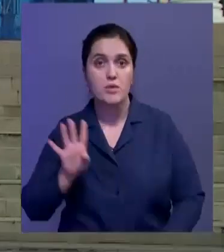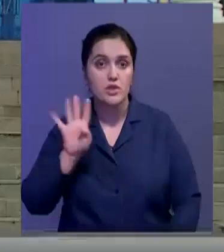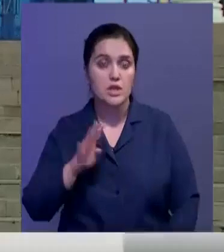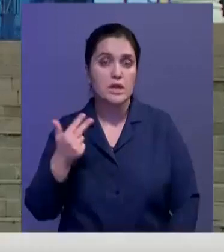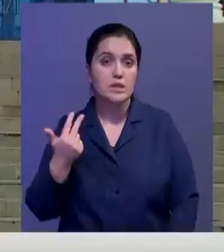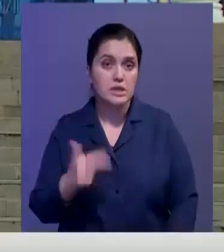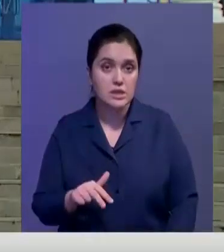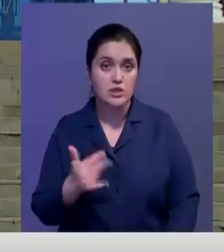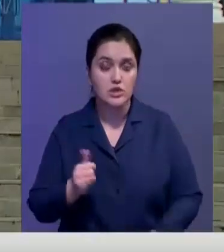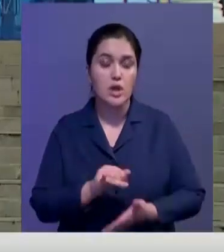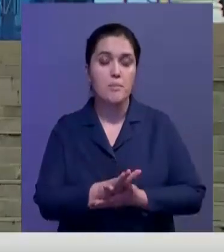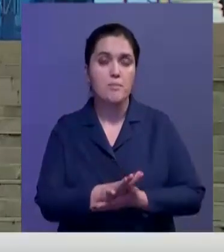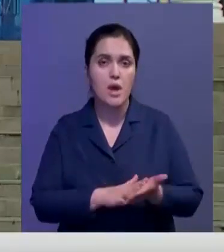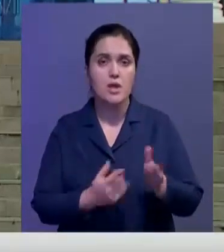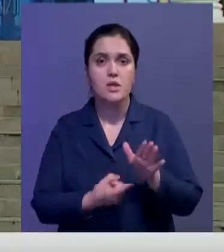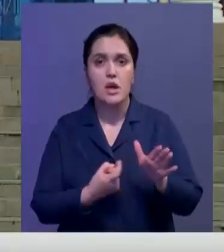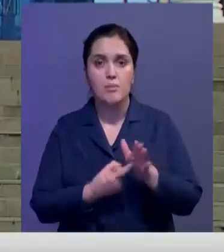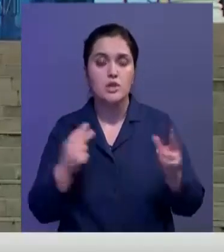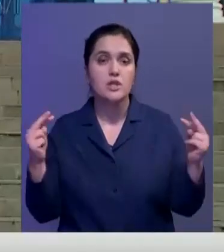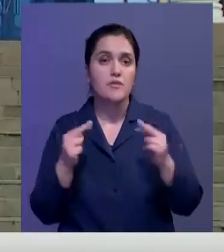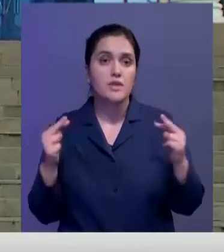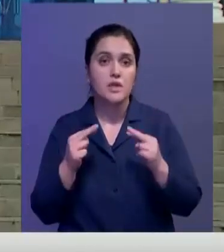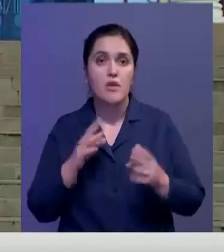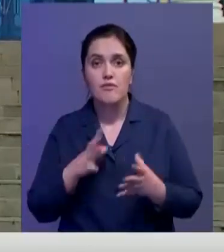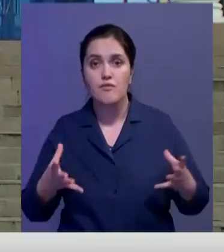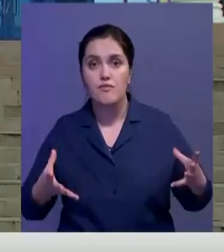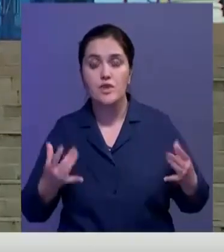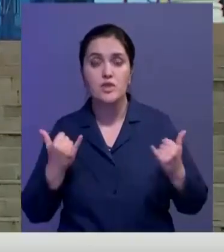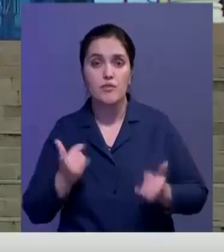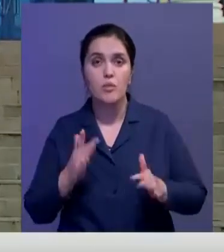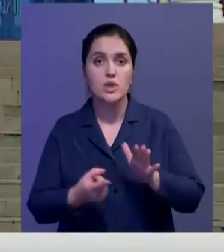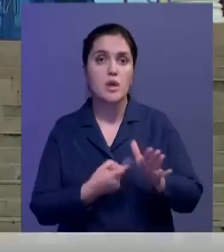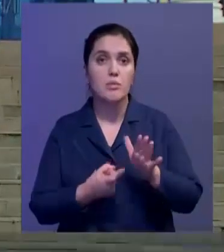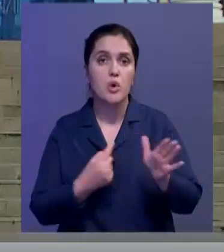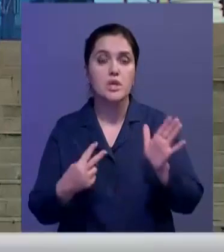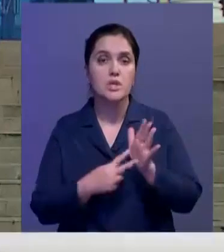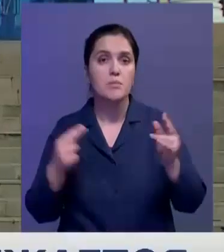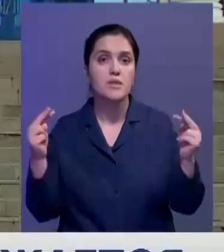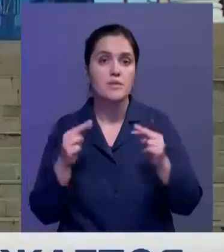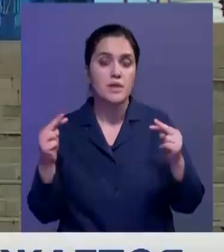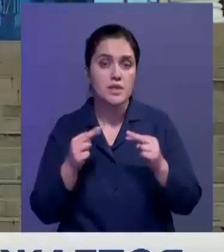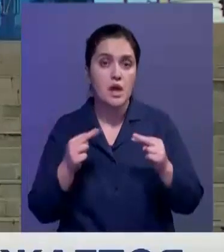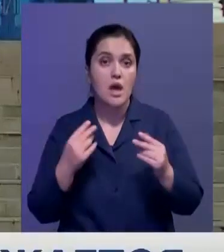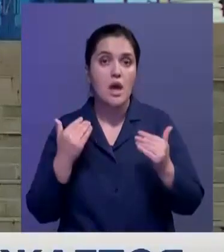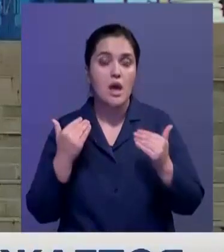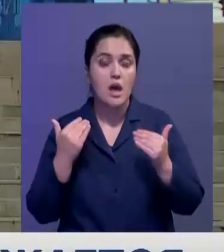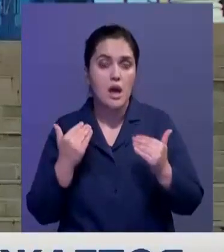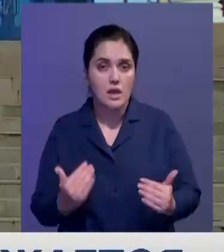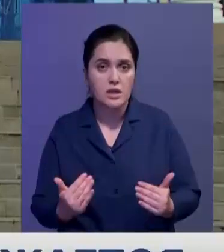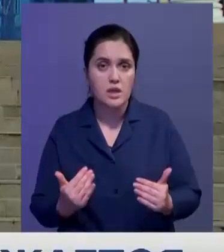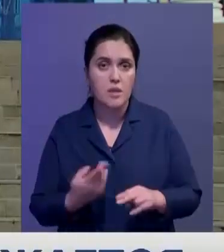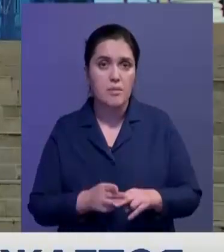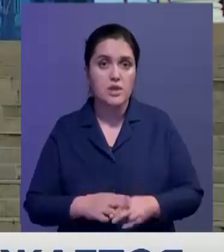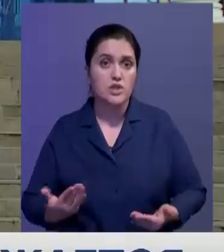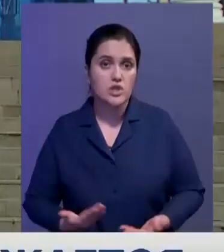минут и сейчас продолжается допрос свидетелей. Сегодня будет допрошено 7 свидетелей. Они, это жители,